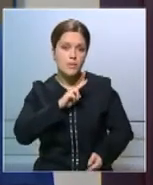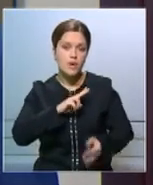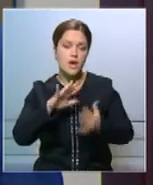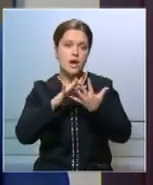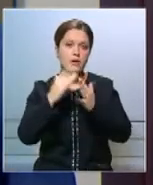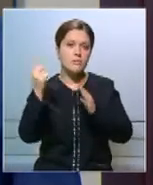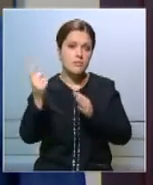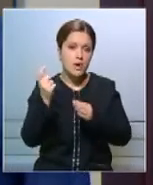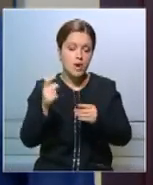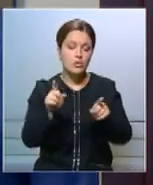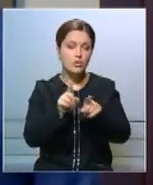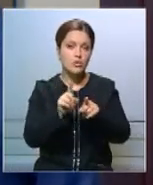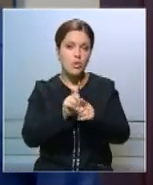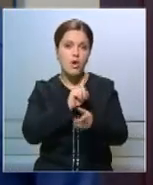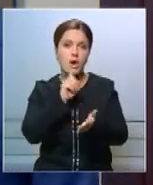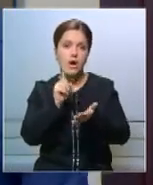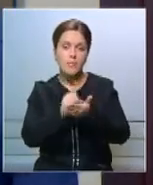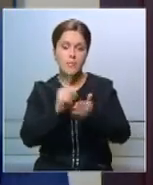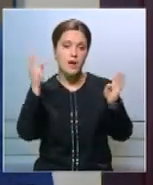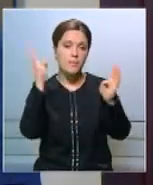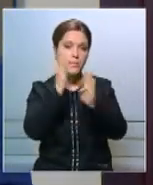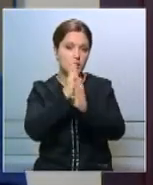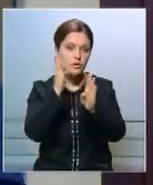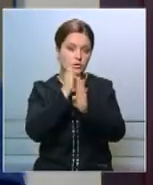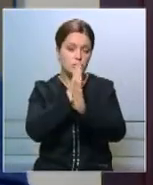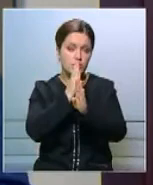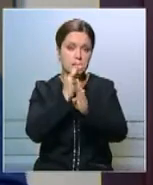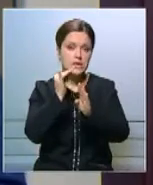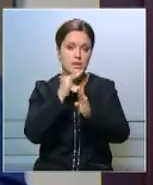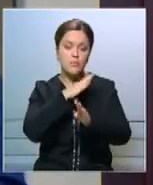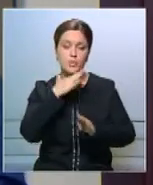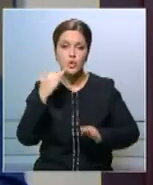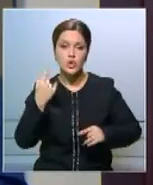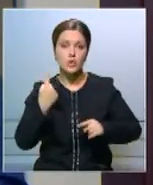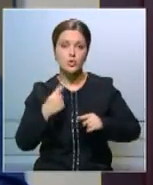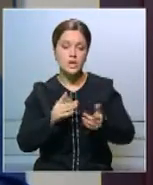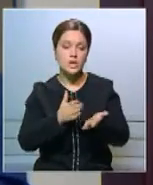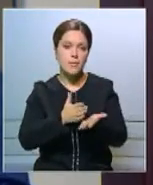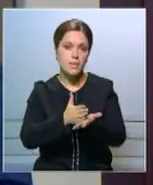для транспорта, сельского хозяйства, экологии и многих других направлений.